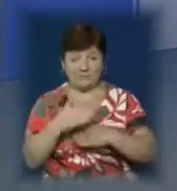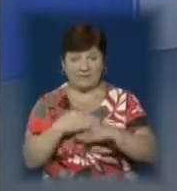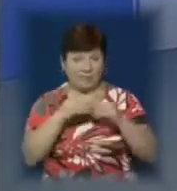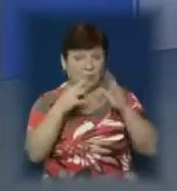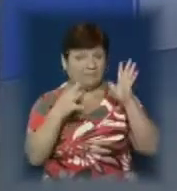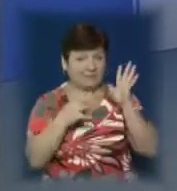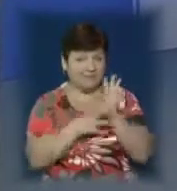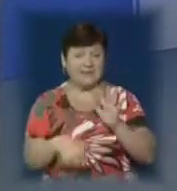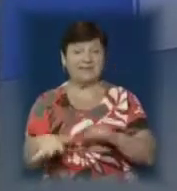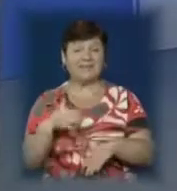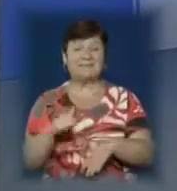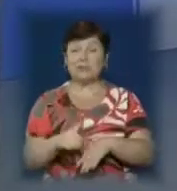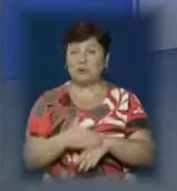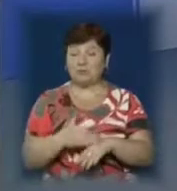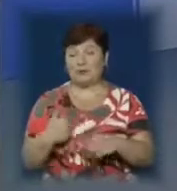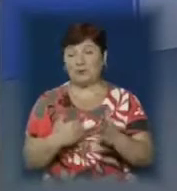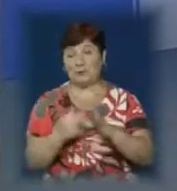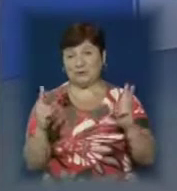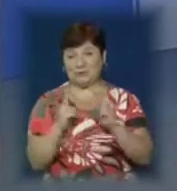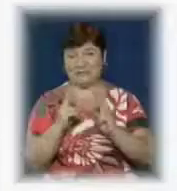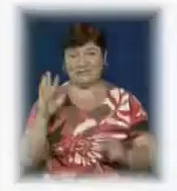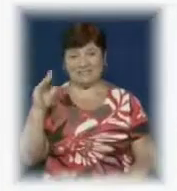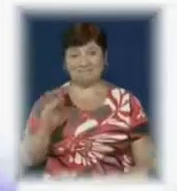19. На все добре і до зустрічі.